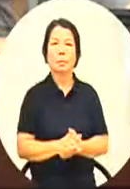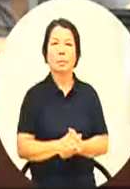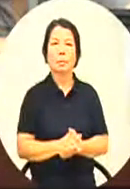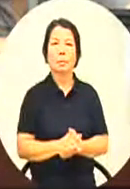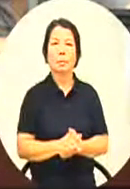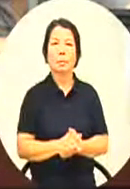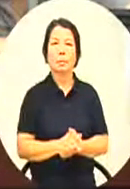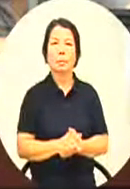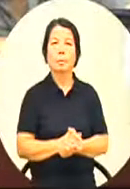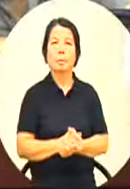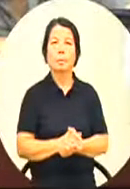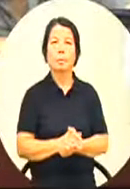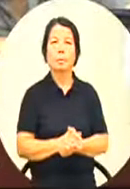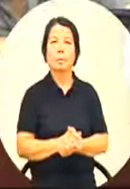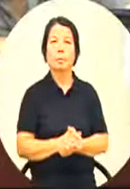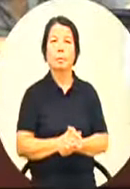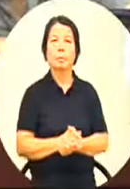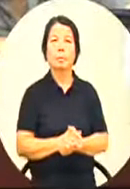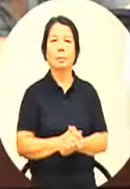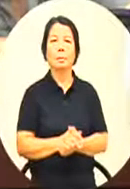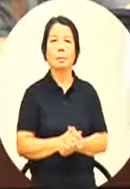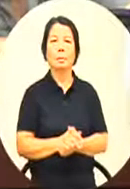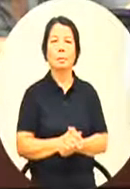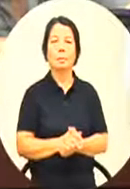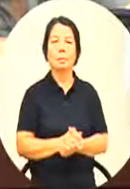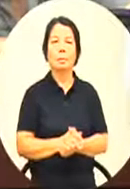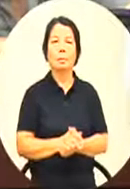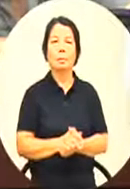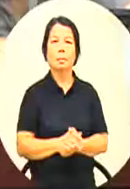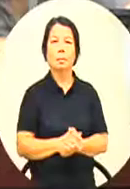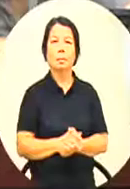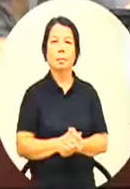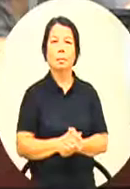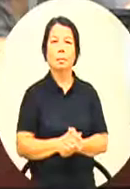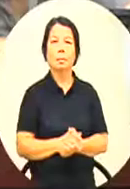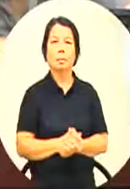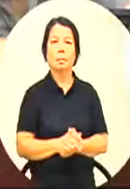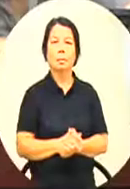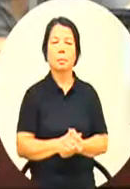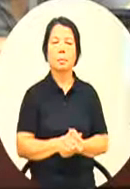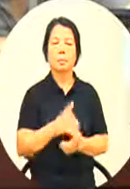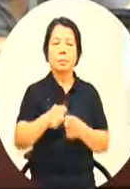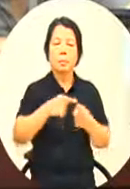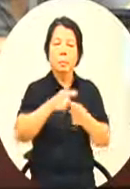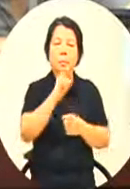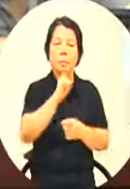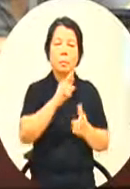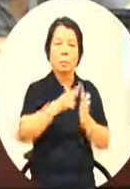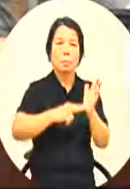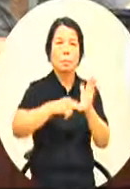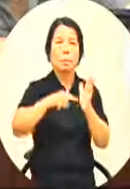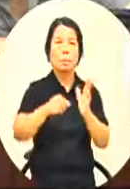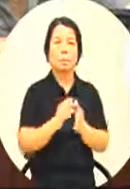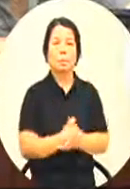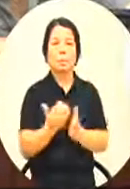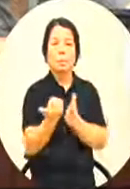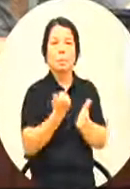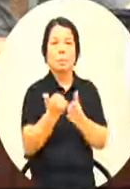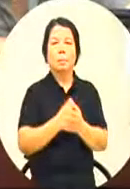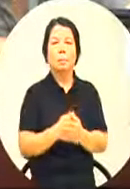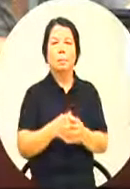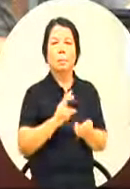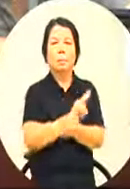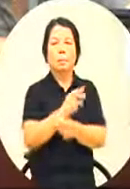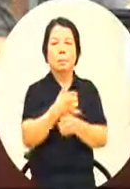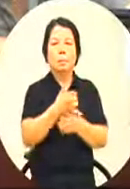您满意吗还有进步的空间举个例应该说在因为刚刚演艺员